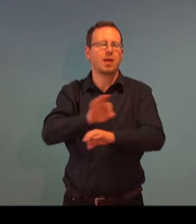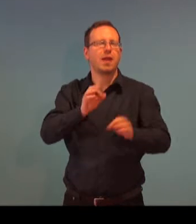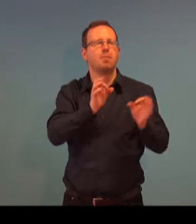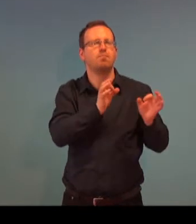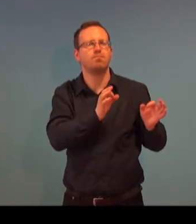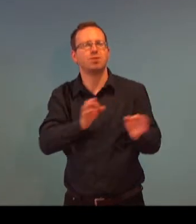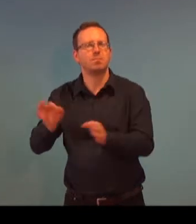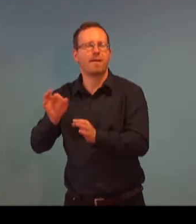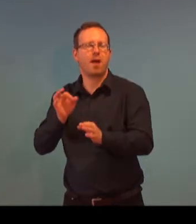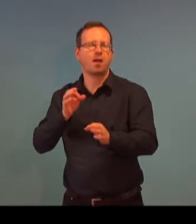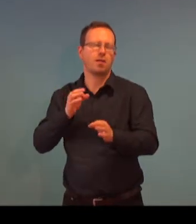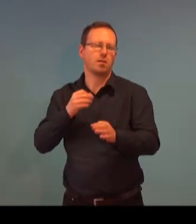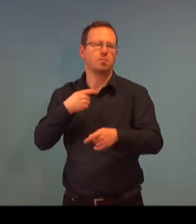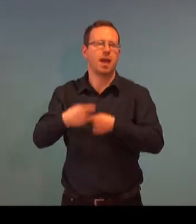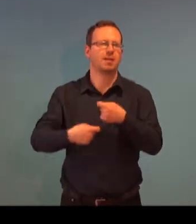práci.